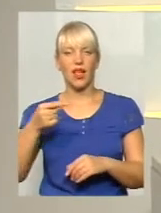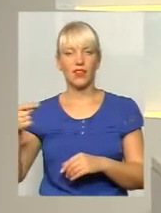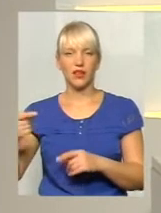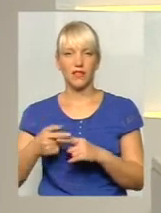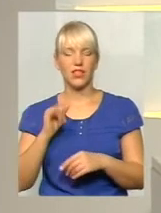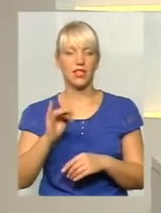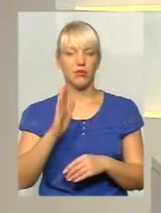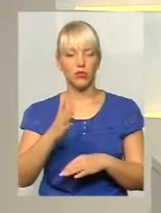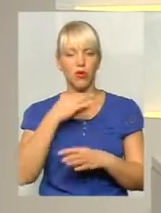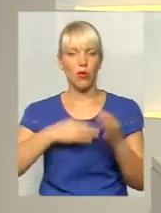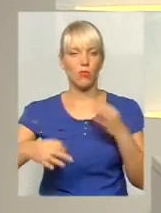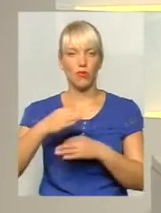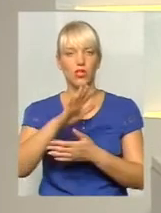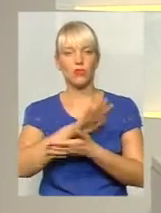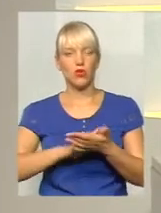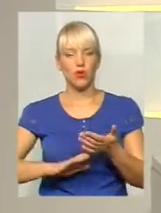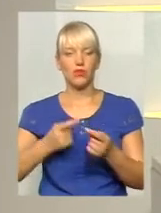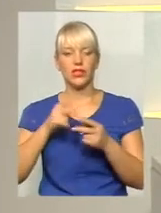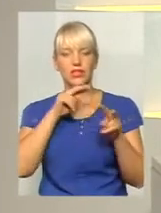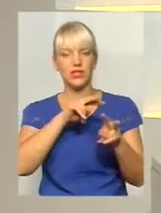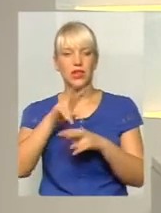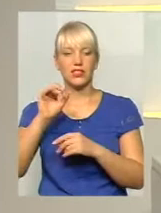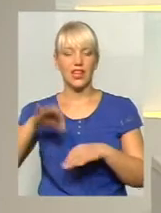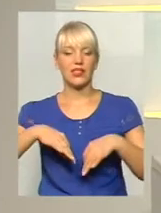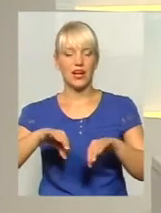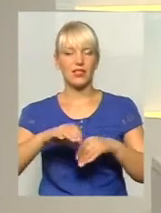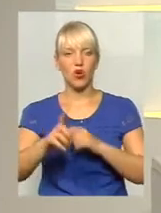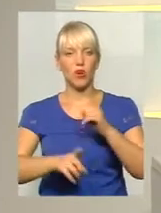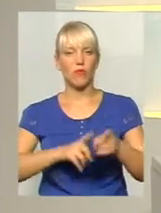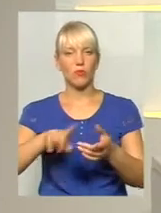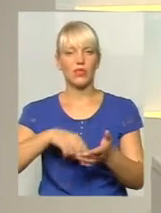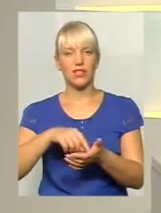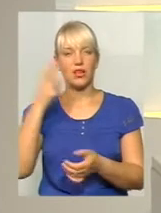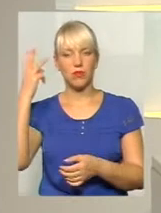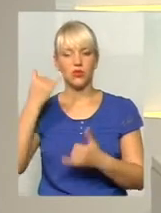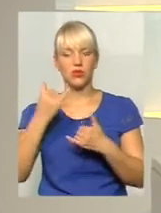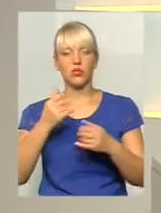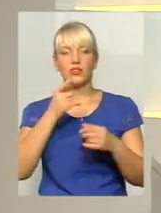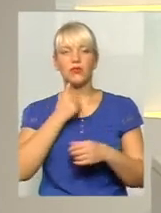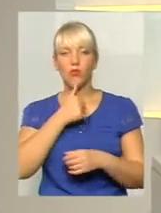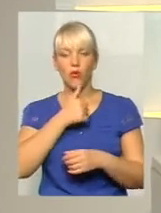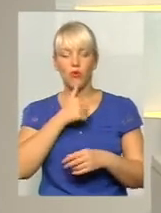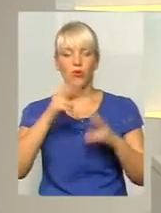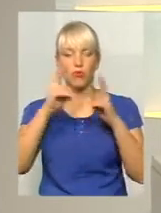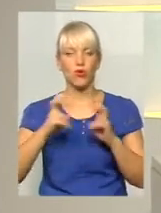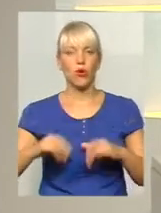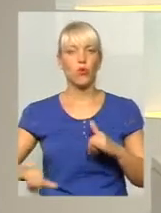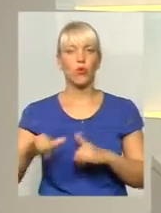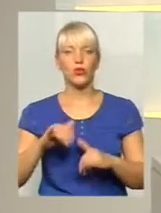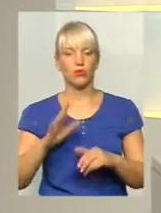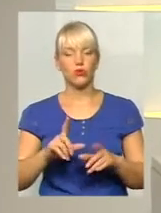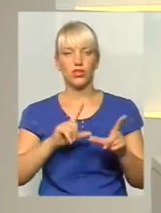Отож, ми продовжуємо стежити за транспортною реформою в місті Хмельницькому і сьогодні спробуємо розібратися, куди ж все ж таки поїде